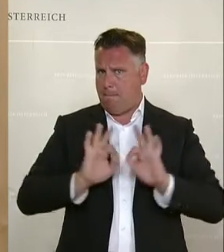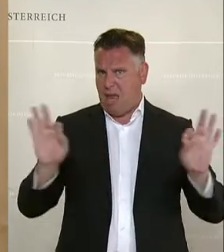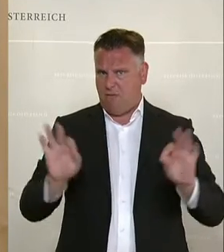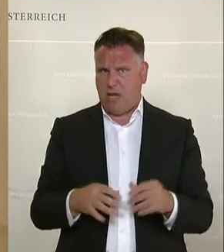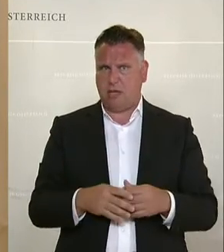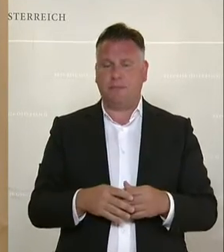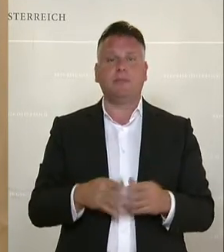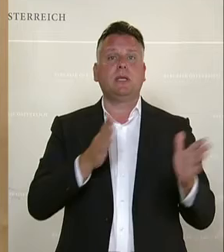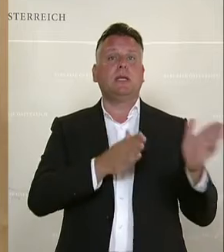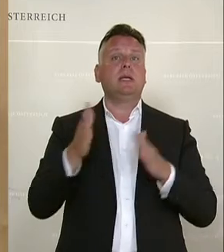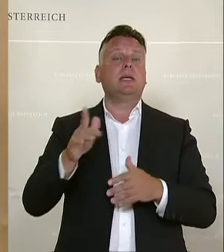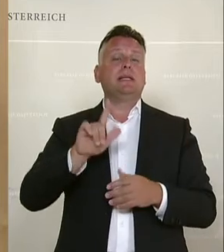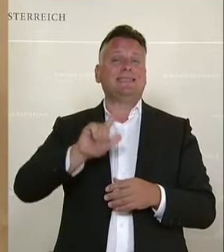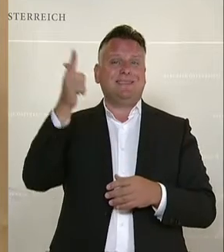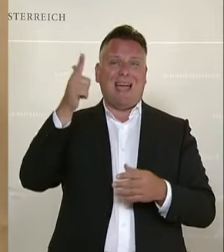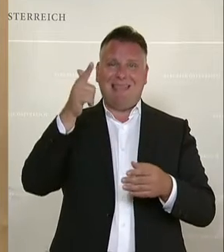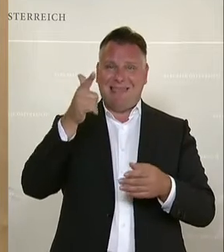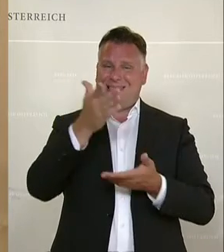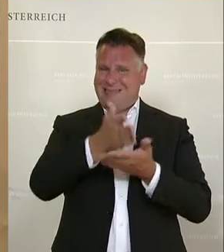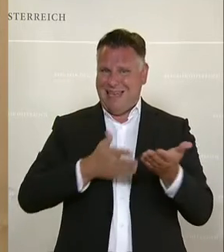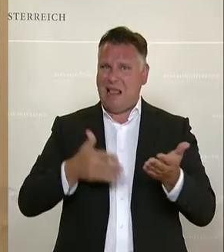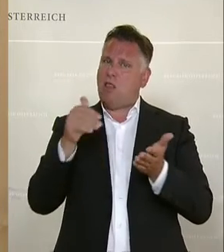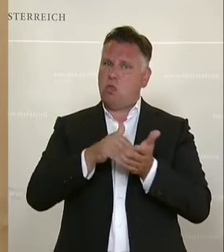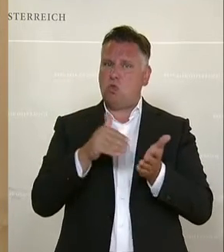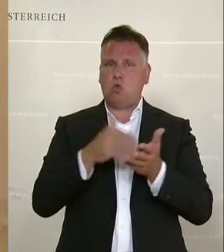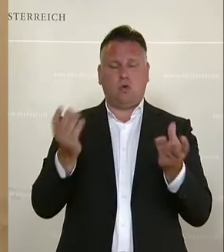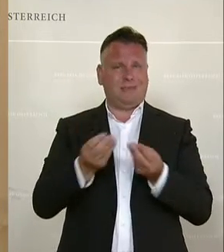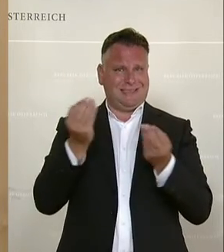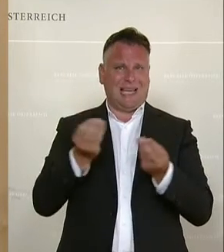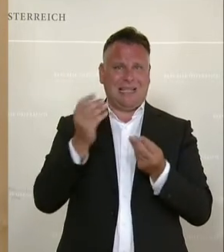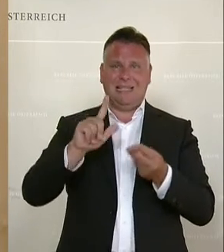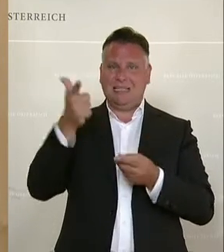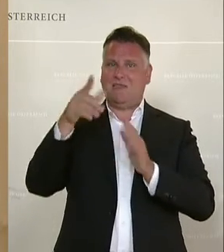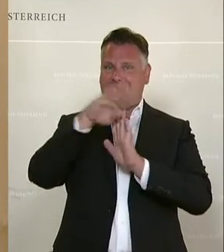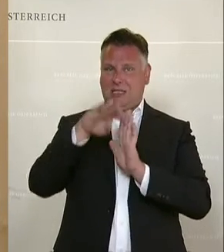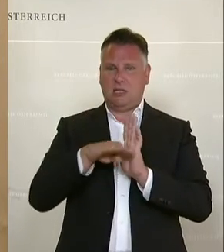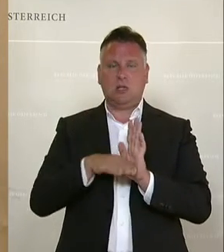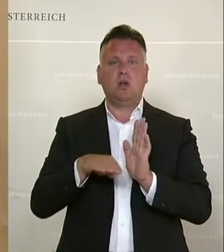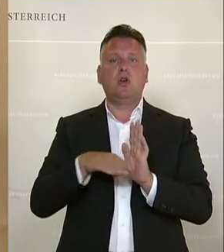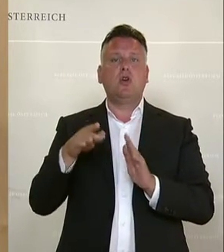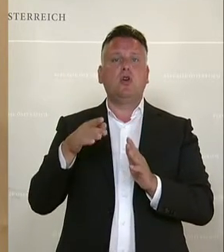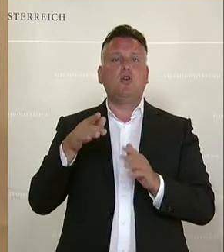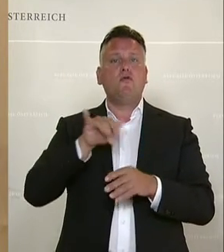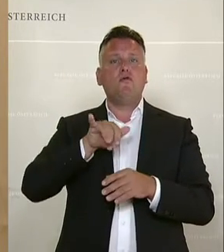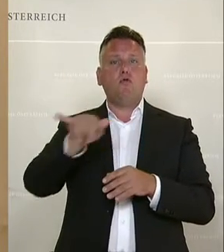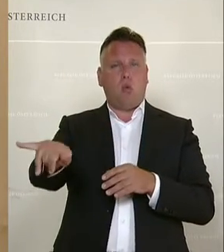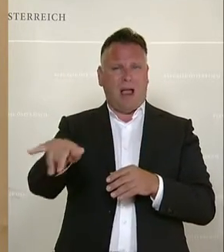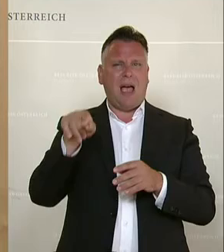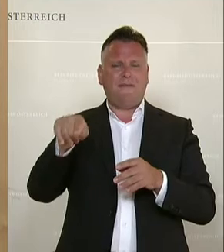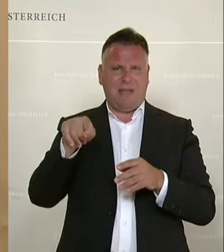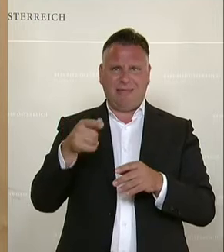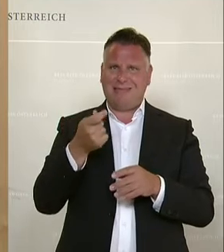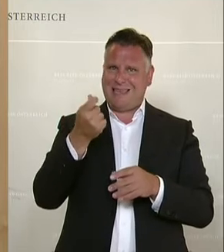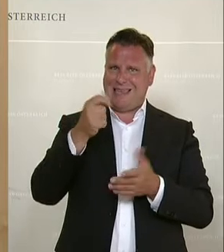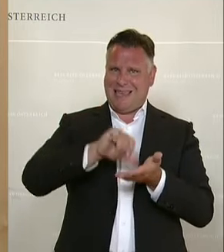Im zweiten Teil gibt es ein paar Sachen, die beim zweiten Gesetz, nämlich dem Flughafenentgeltgesetz, die weder mit